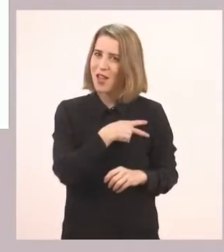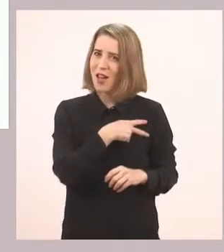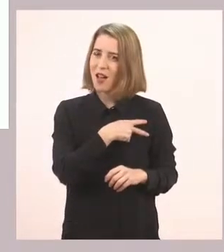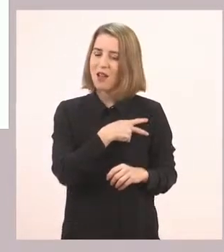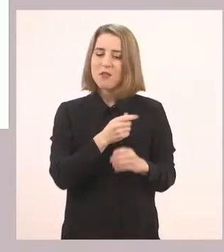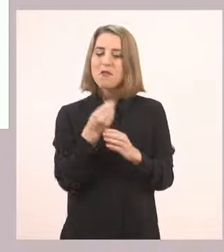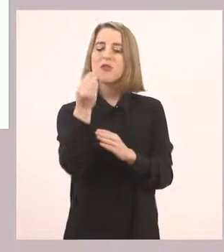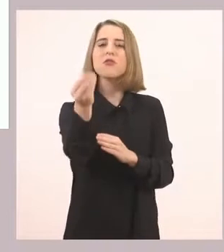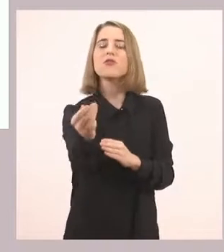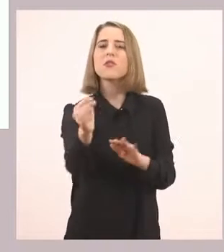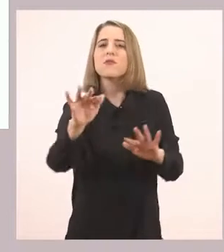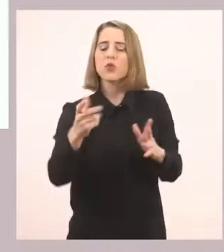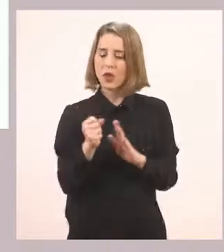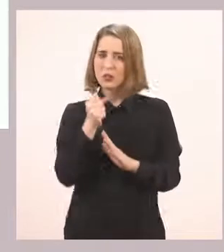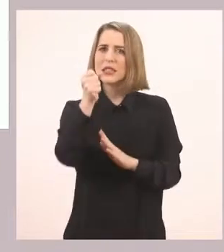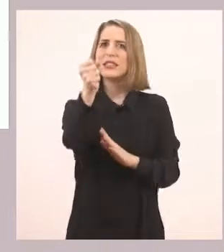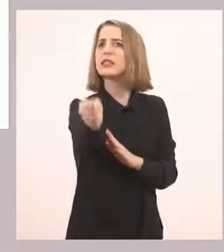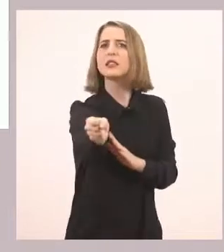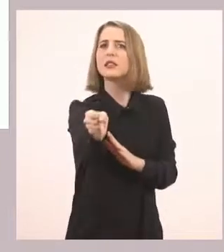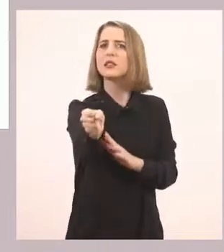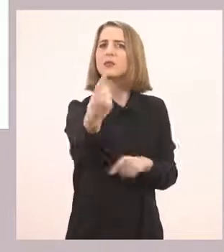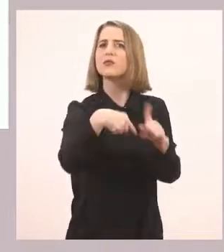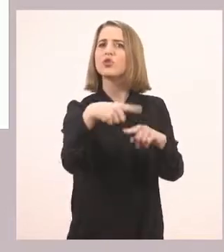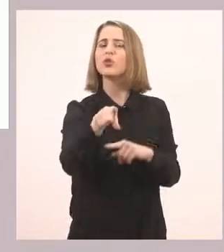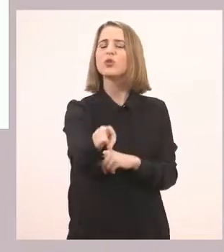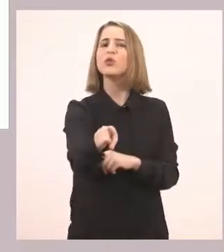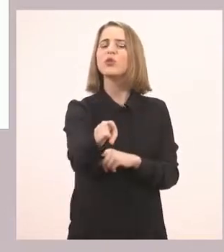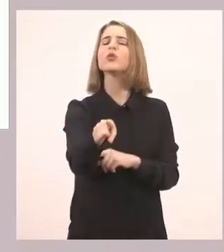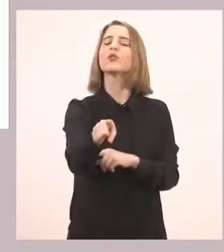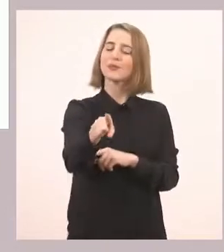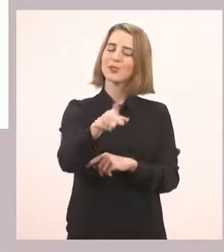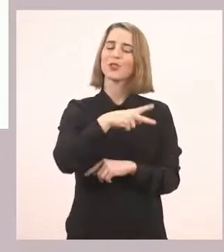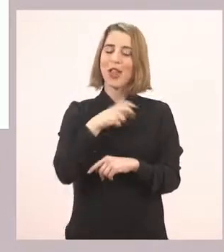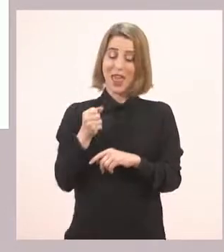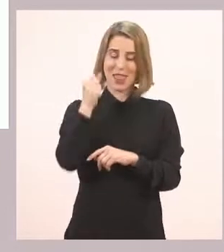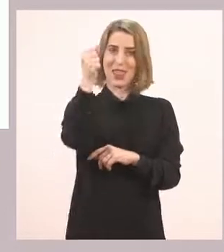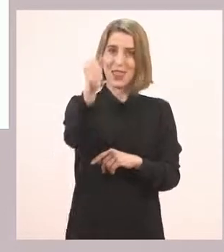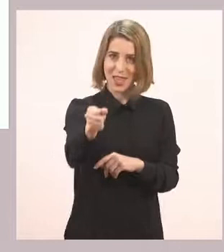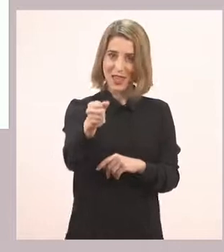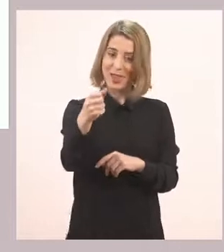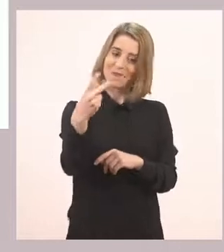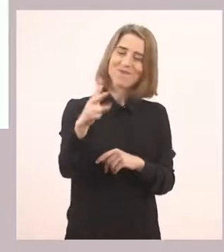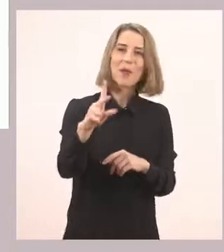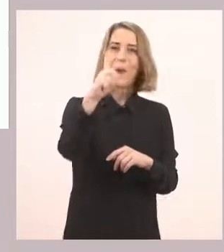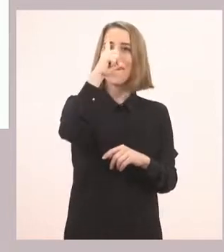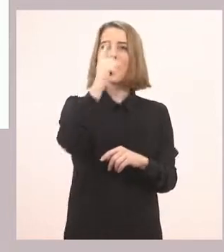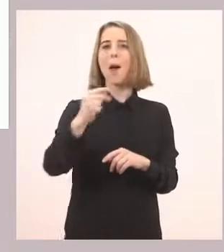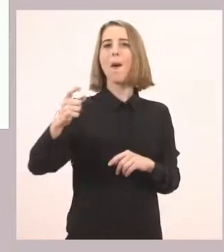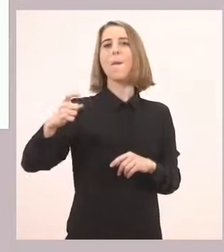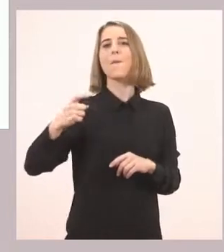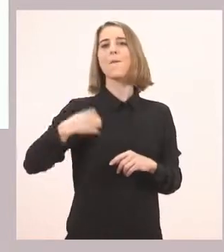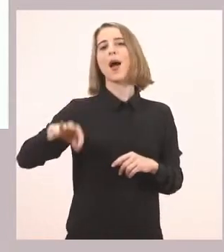ποιον το δίνει το καρότο η Ιωάννα? Η Ιωάννα λοιπόν δίνει το καρότο στον παπαγάλο.